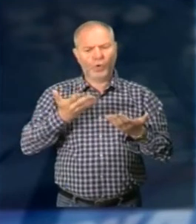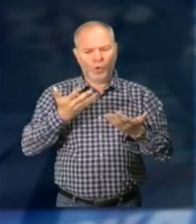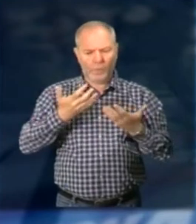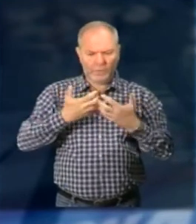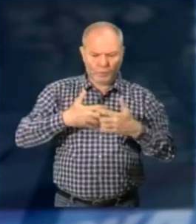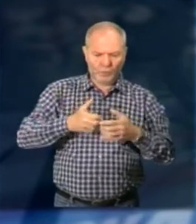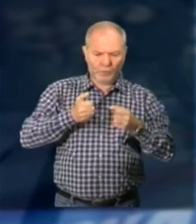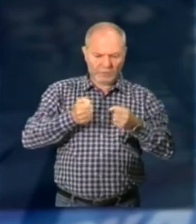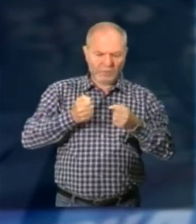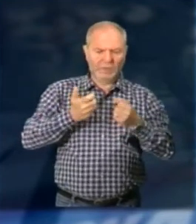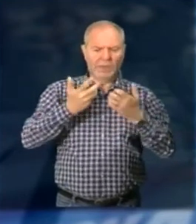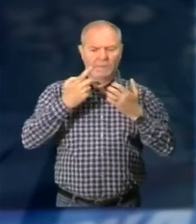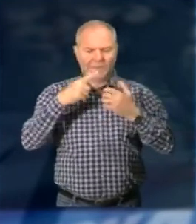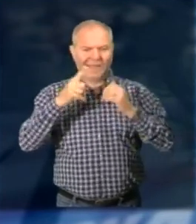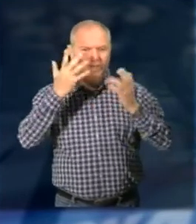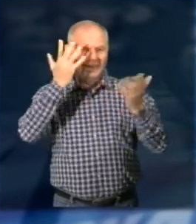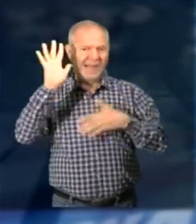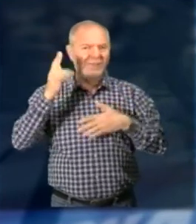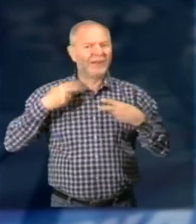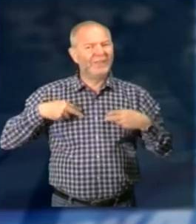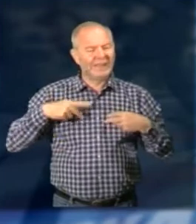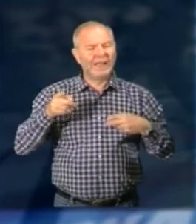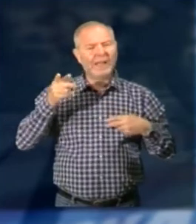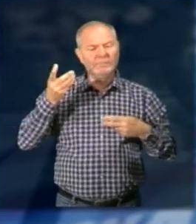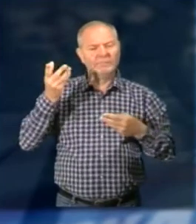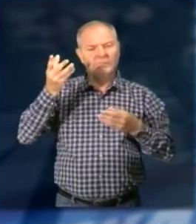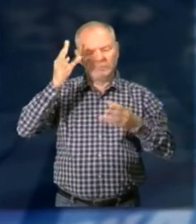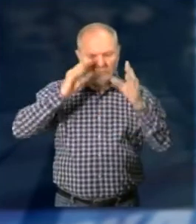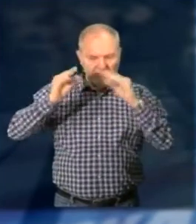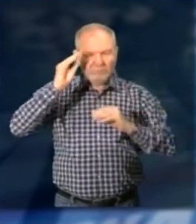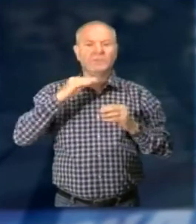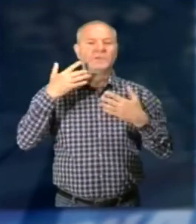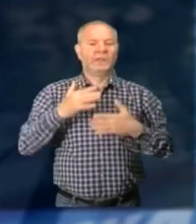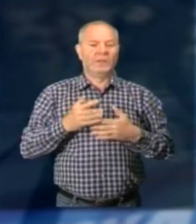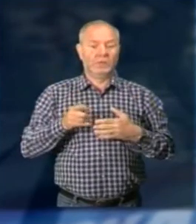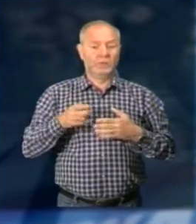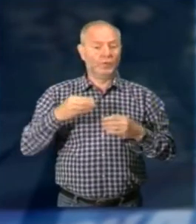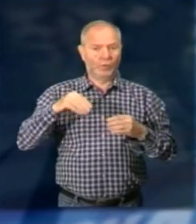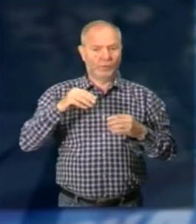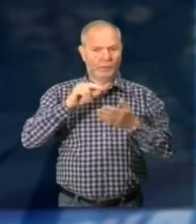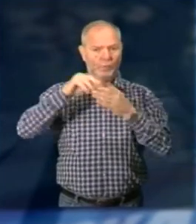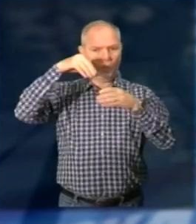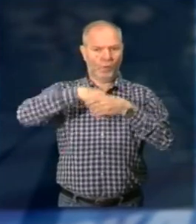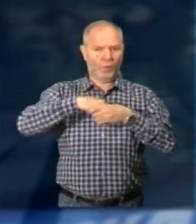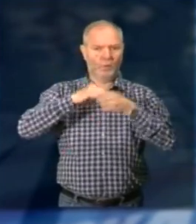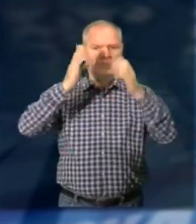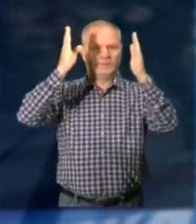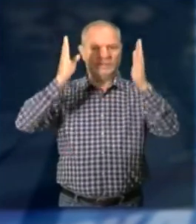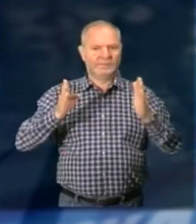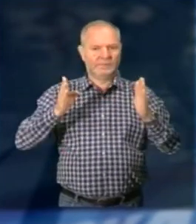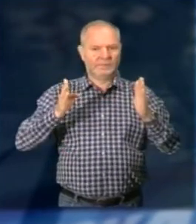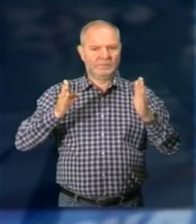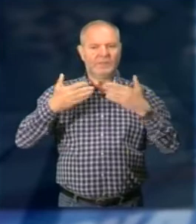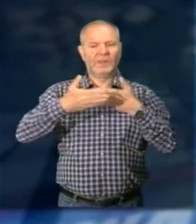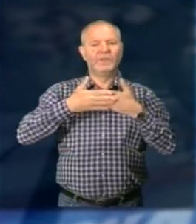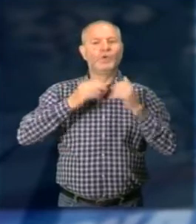'esperienza e le conoscenze che hanno acquisito E il defibrillatore verrà collocato nella scuola Tra l'edificio scolastico e